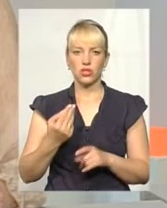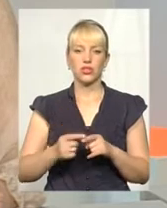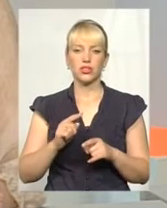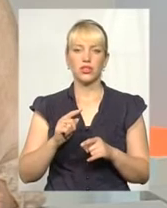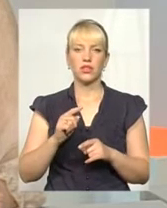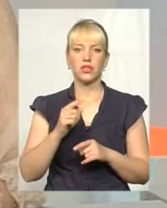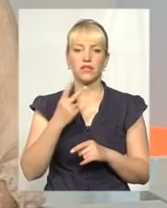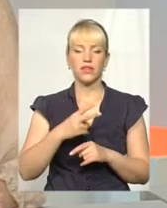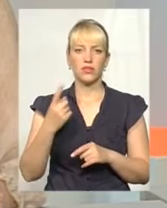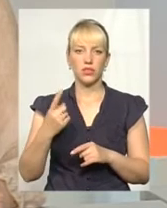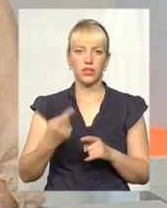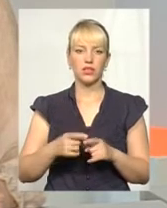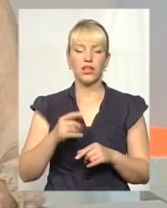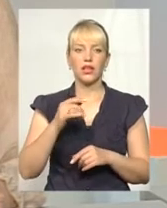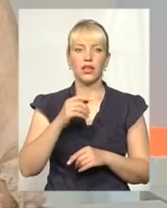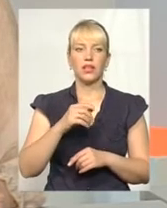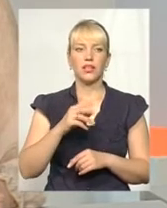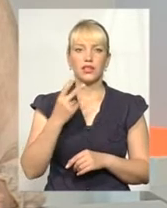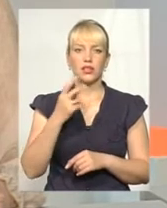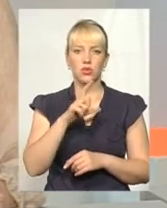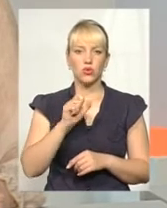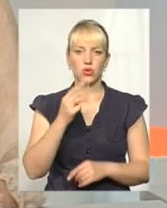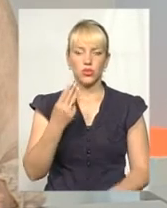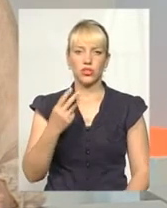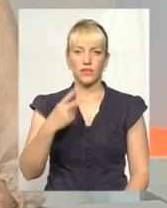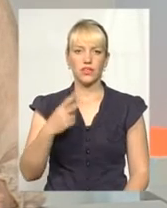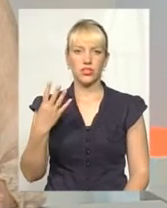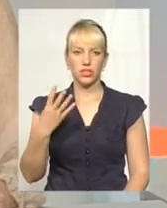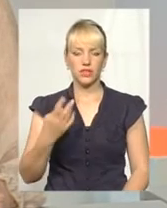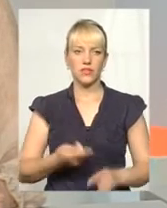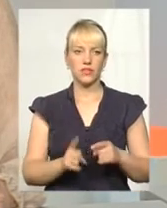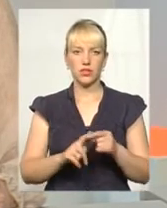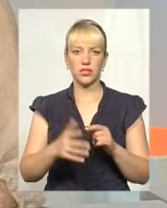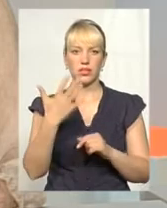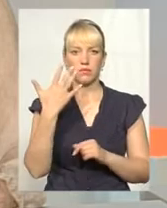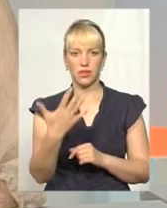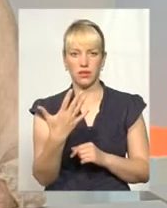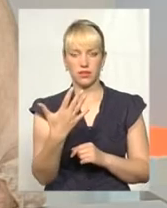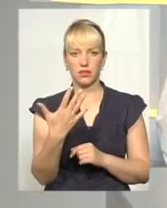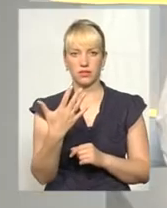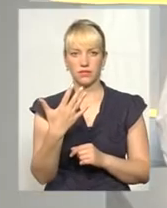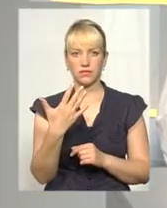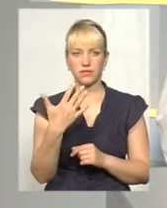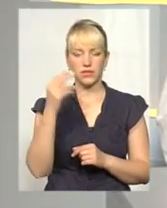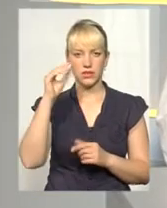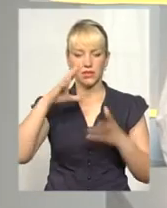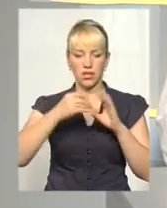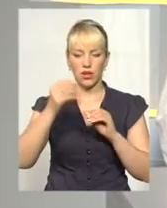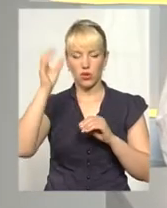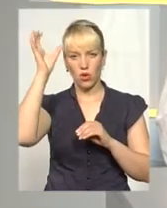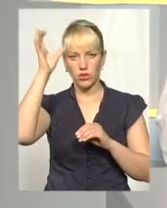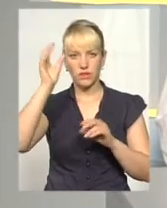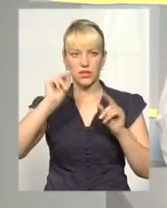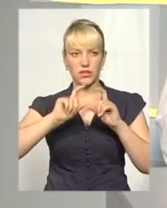виставка, ЗОЖ-24, це південно-західний мікрорайон. Тобто цих 5 загальноосвітніх навчальних закладів будуть